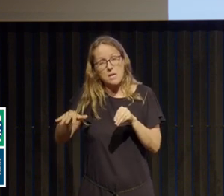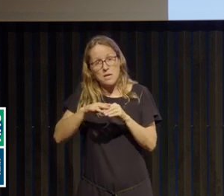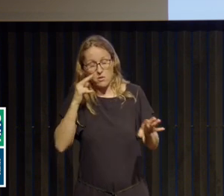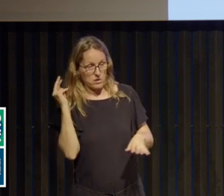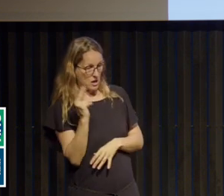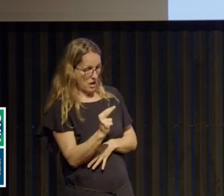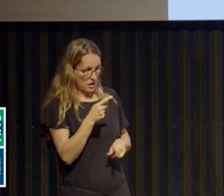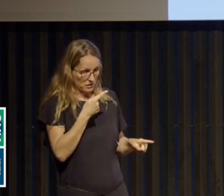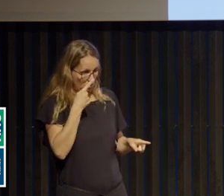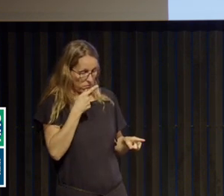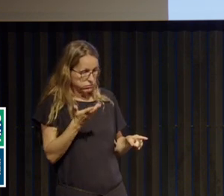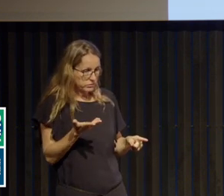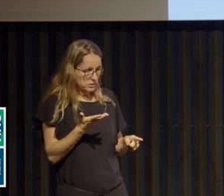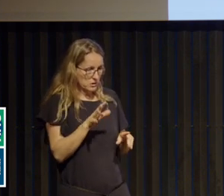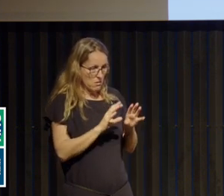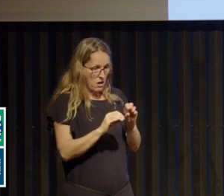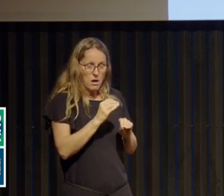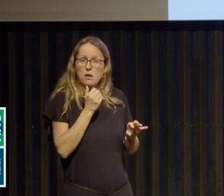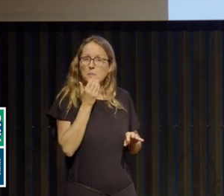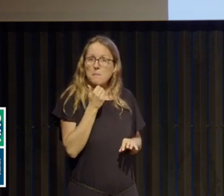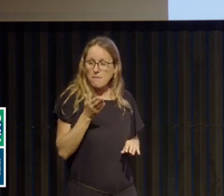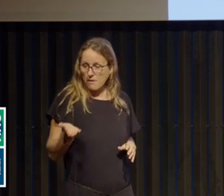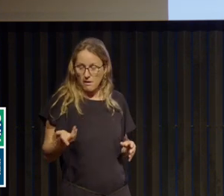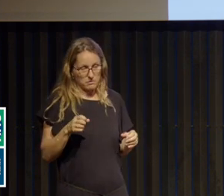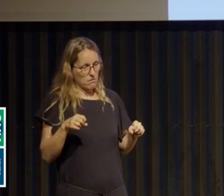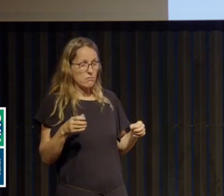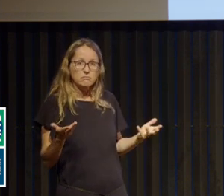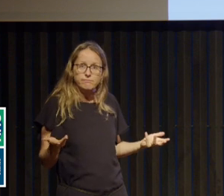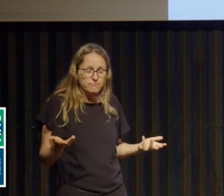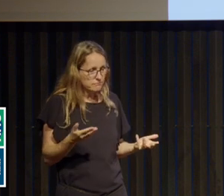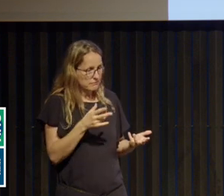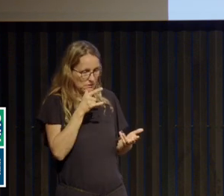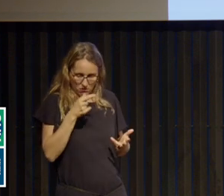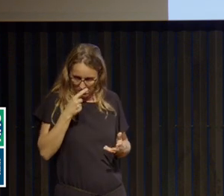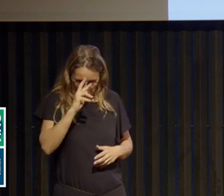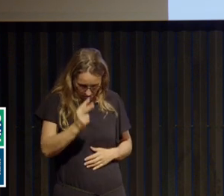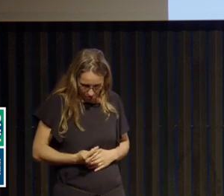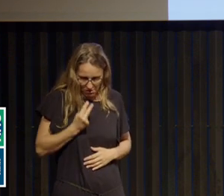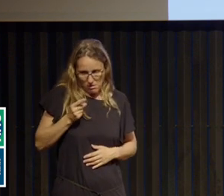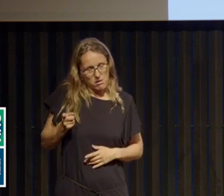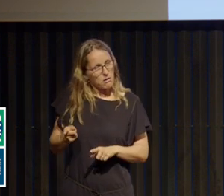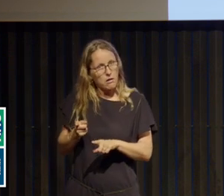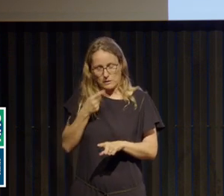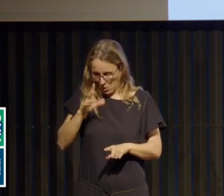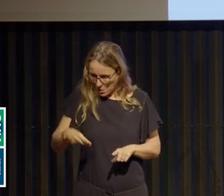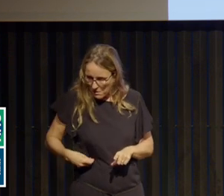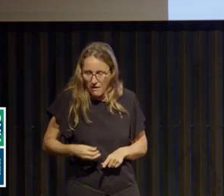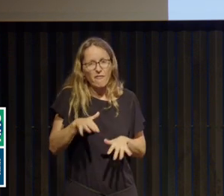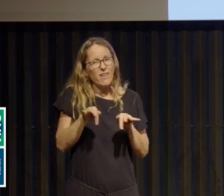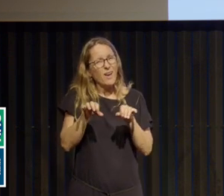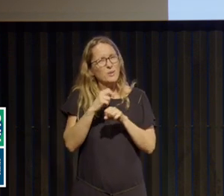'impuissance, bien entendu. Les parents ne peuvent que se remettre en cause, se culpabiliser, les frères et sœurs sont souvent